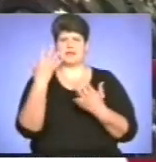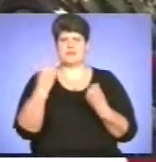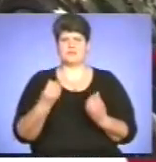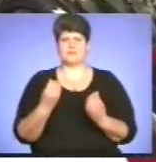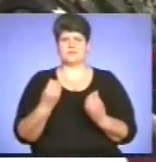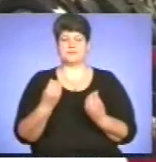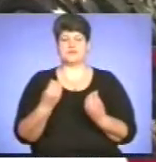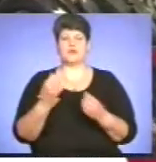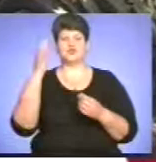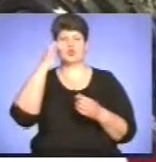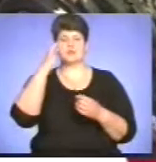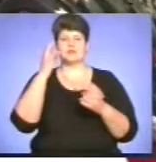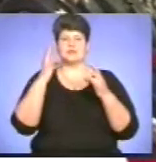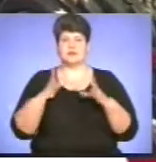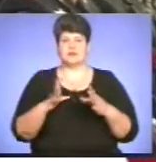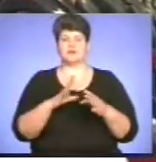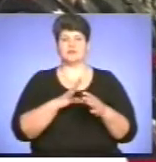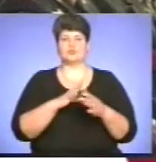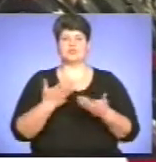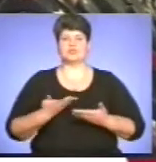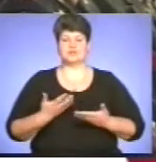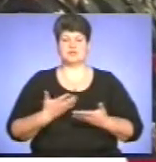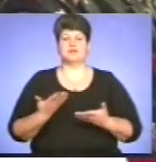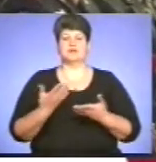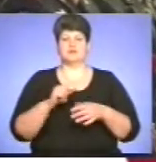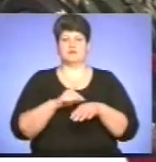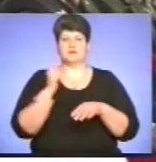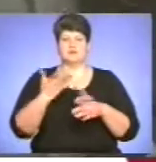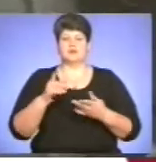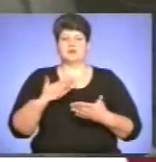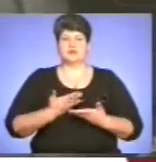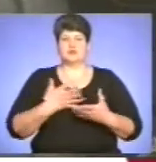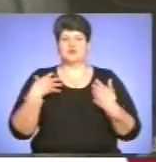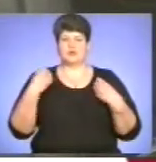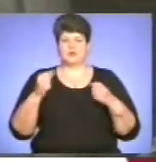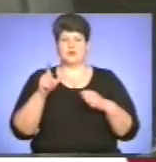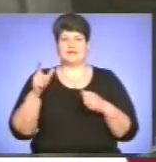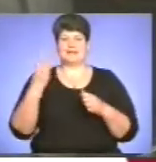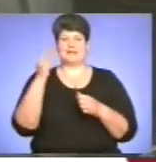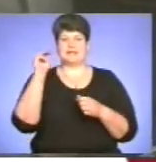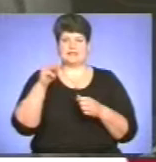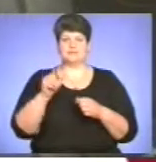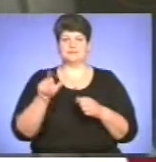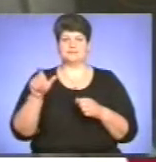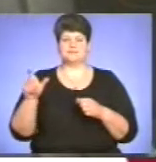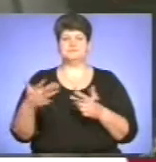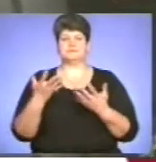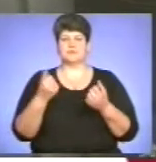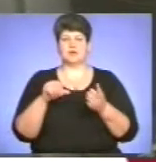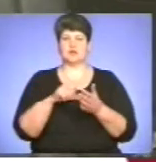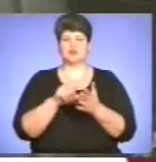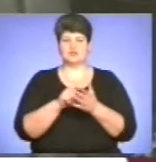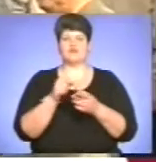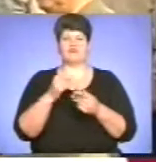Чорнобильська трагедія позначилася на житті та здоров'ї багатьох жителів Тернопільщини. Понад три тисячі земляків брали участь у ліквідації